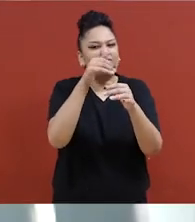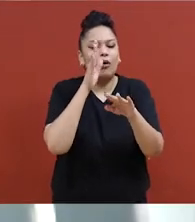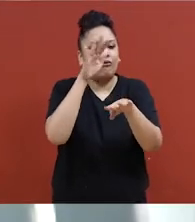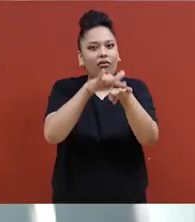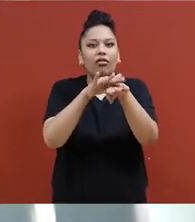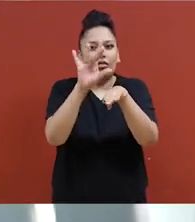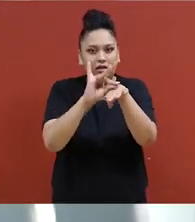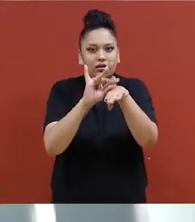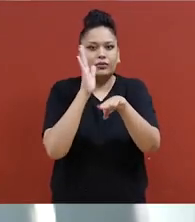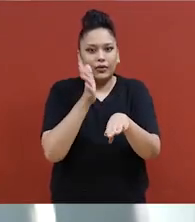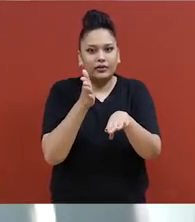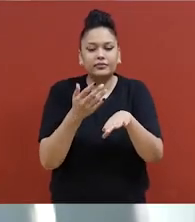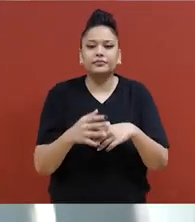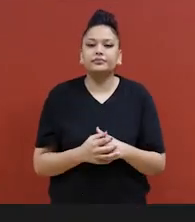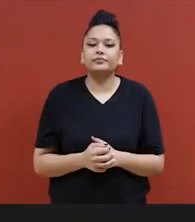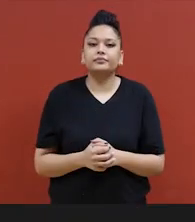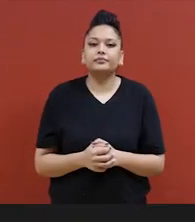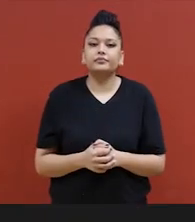Donc, Robin,